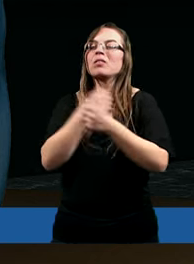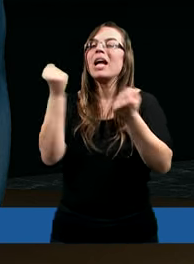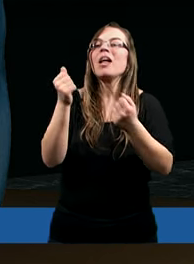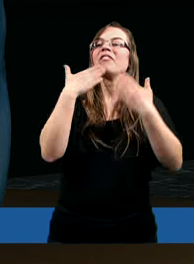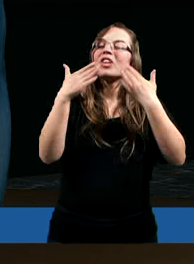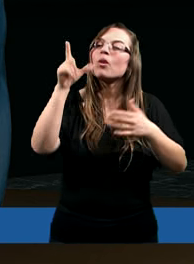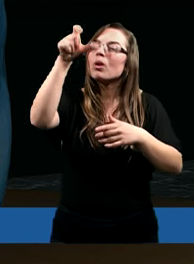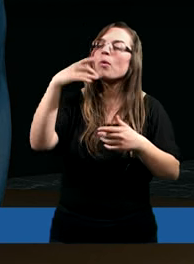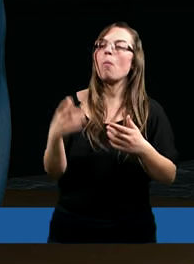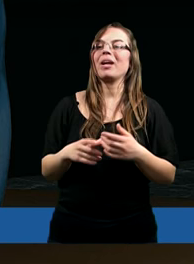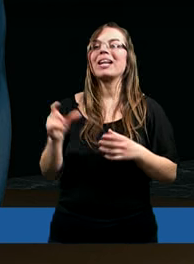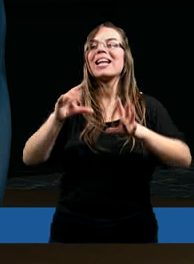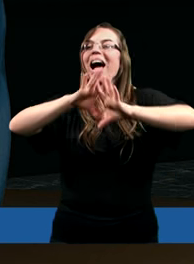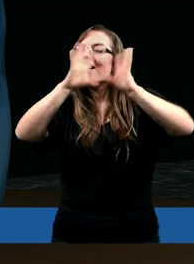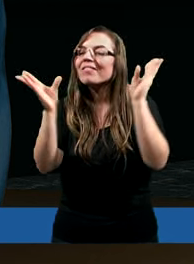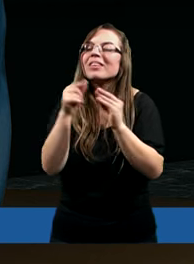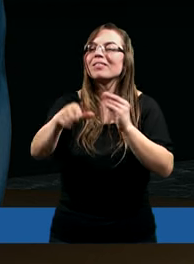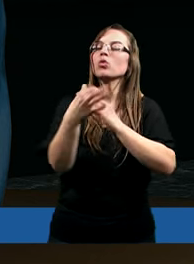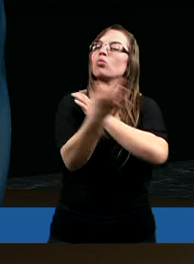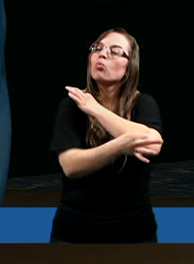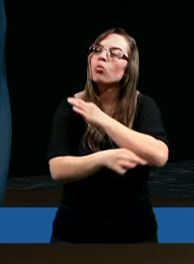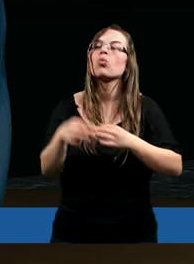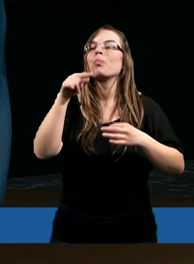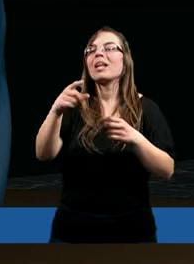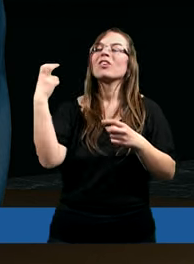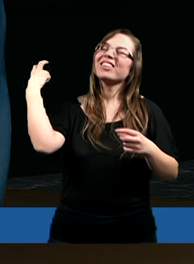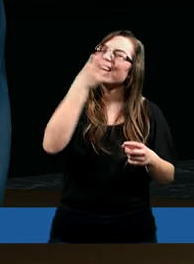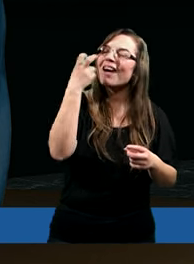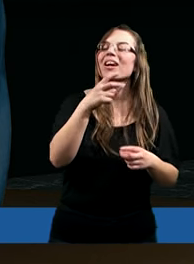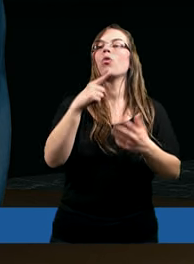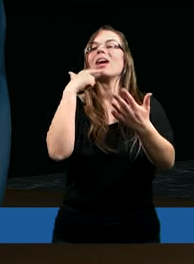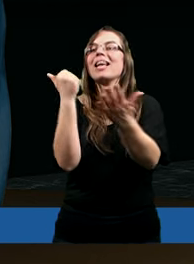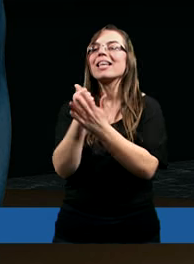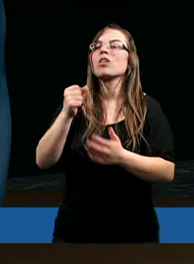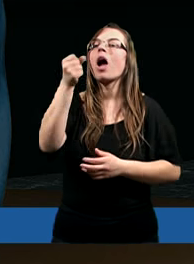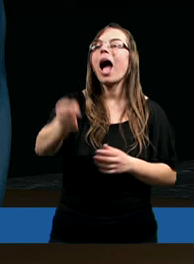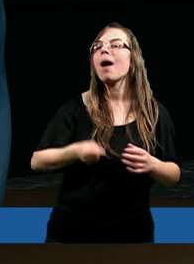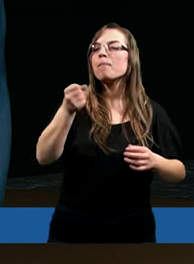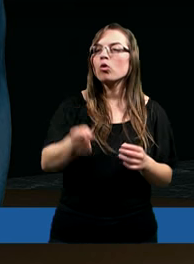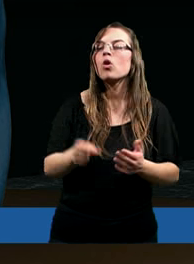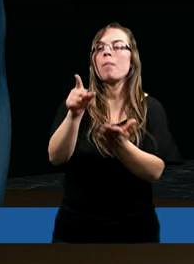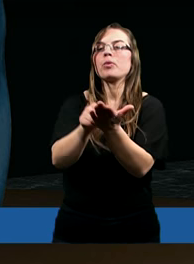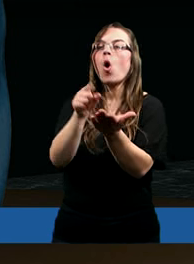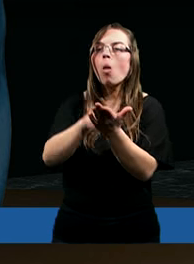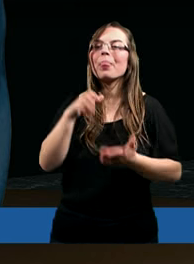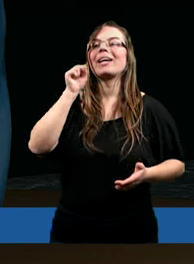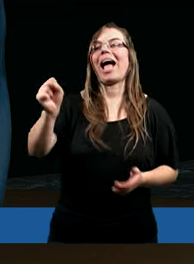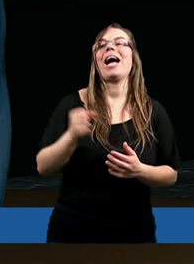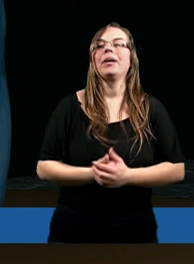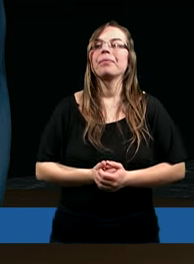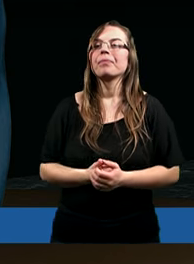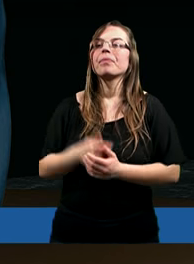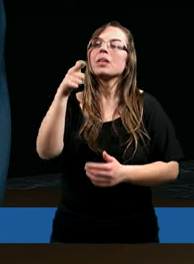dziękujemy Tobie za to studium tego ciekawego listu apostoła Piotra,